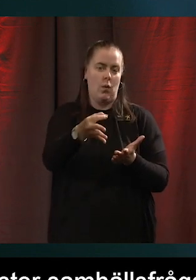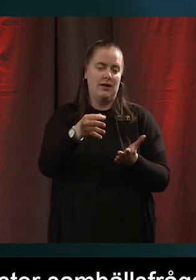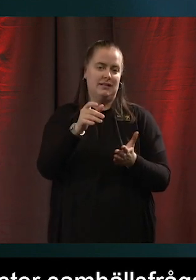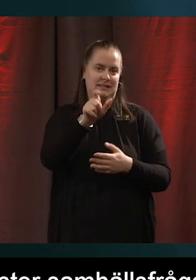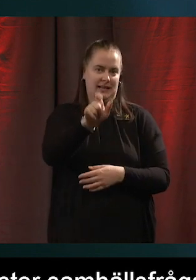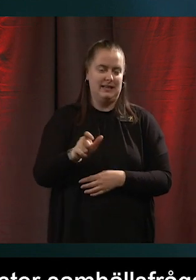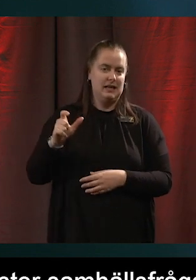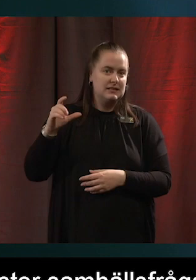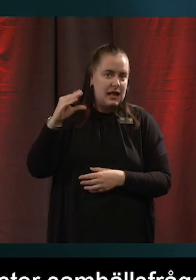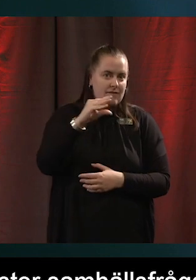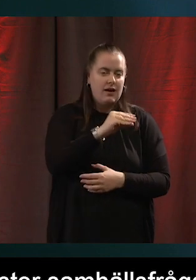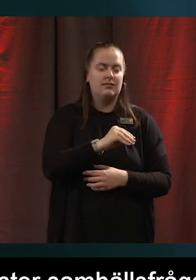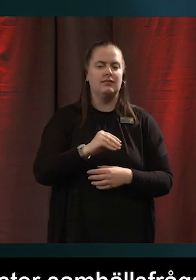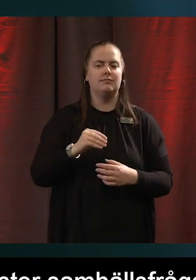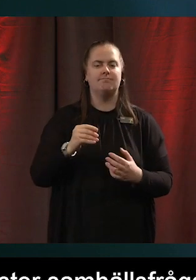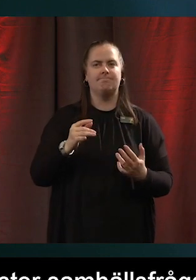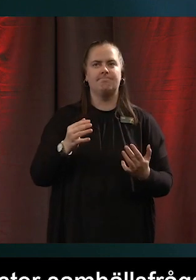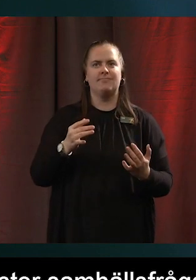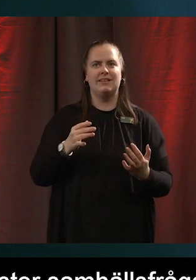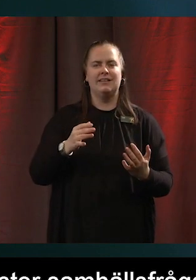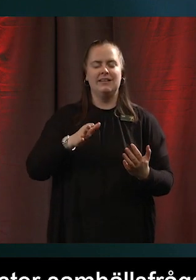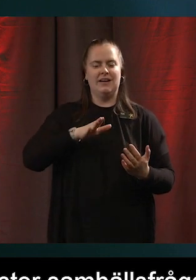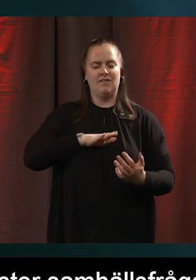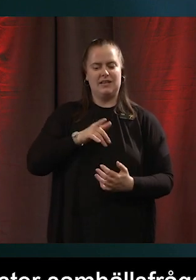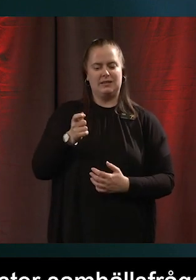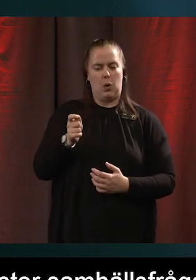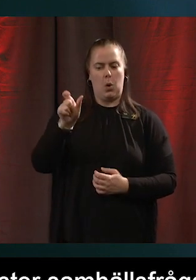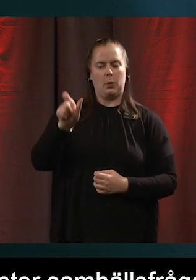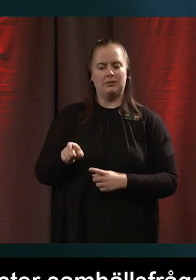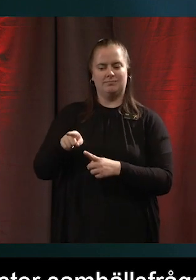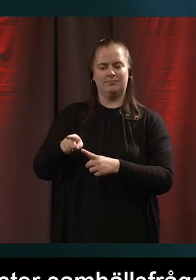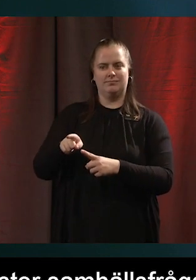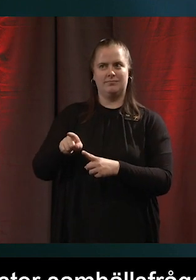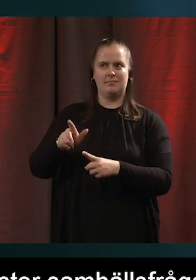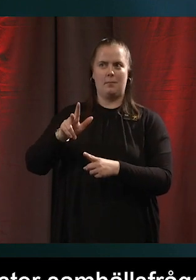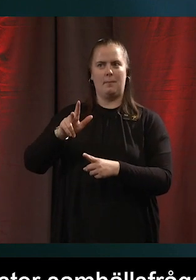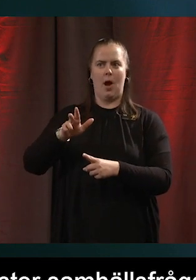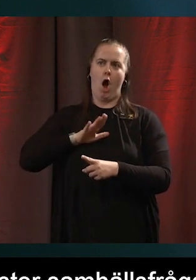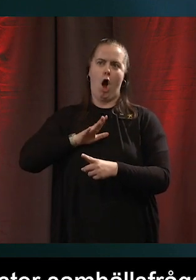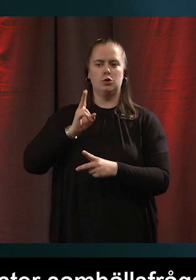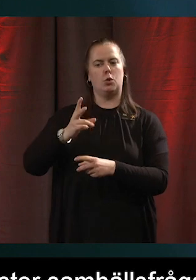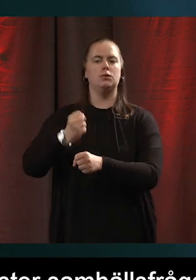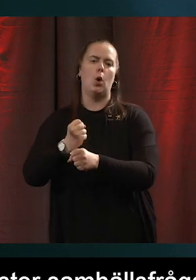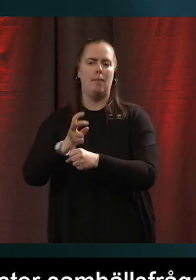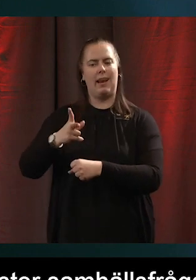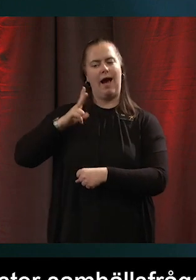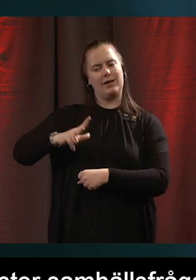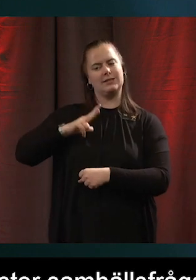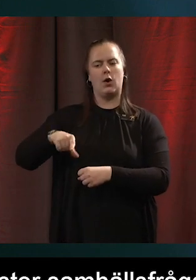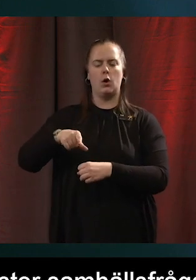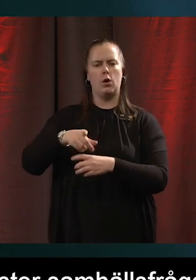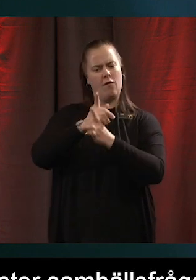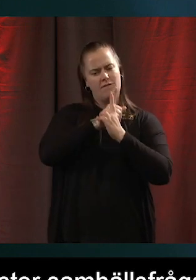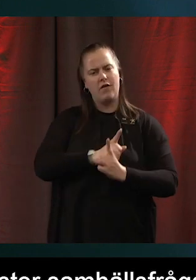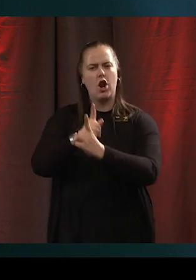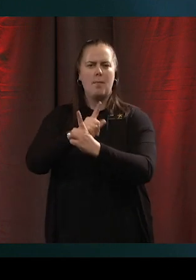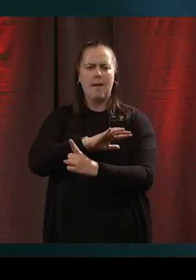de här, finns det någon vars jobb det är att liksom följa efter alla corona-åtgärderna,